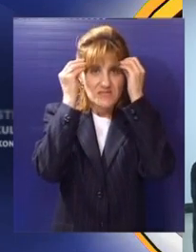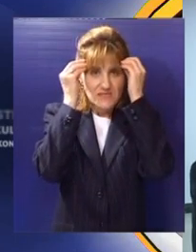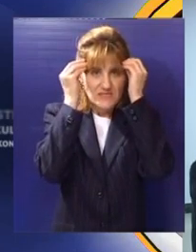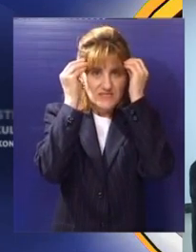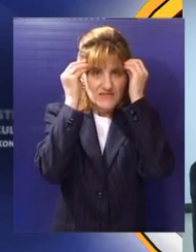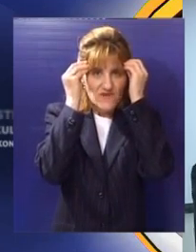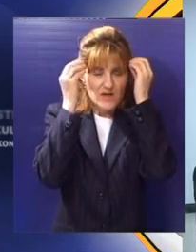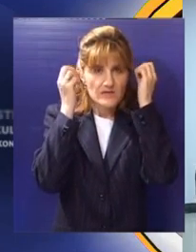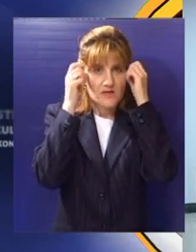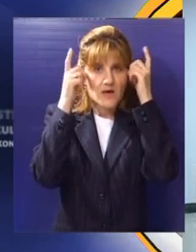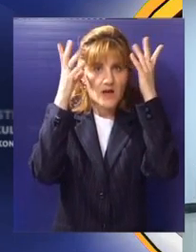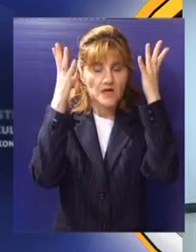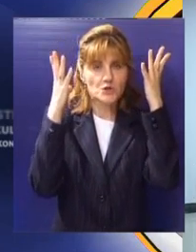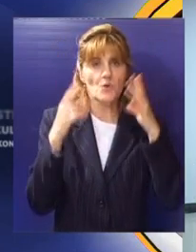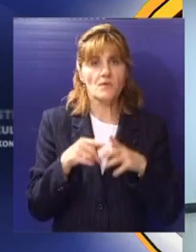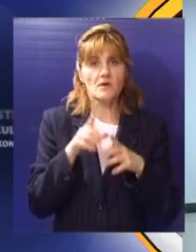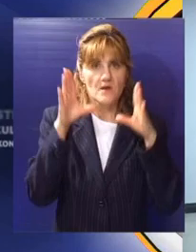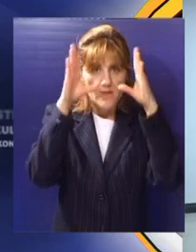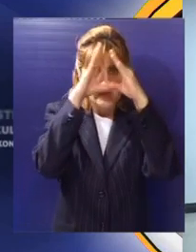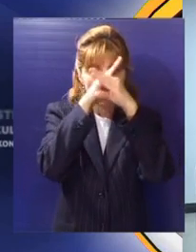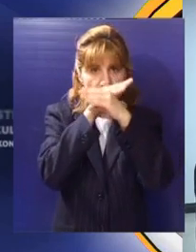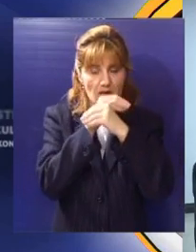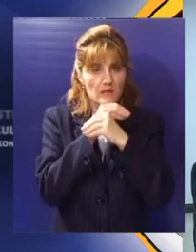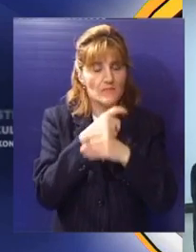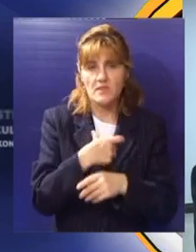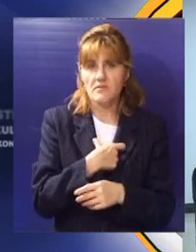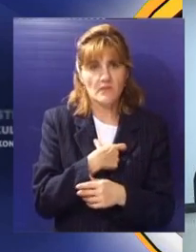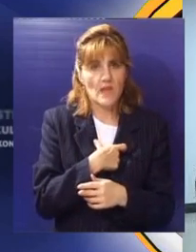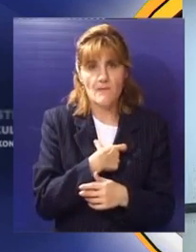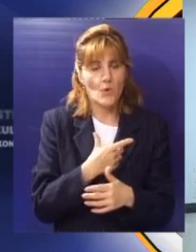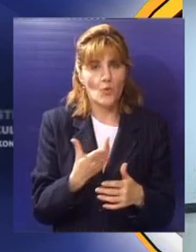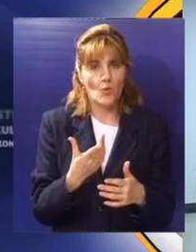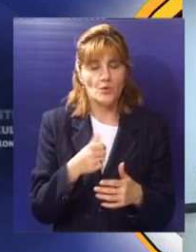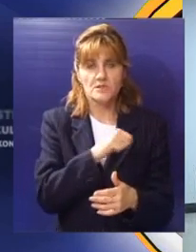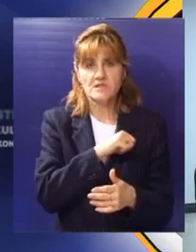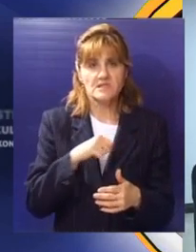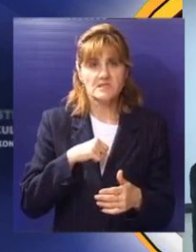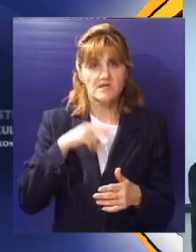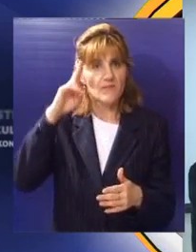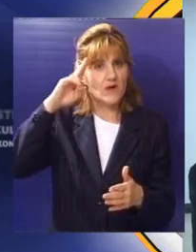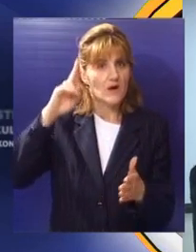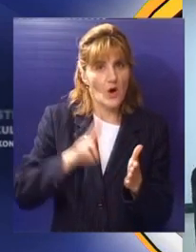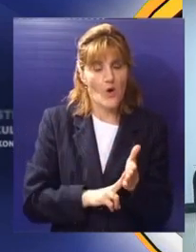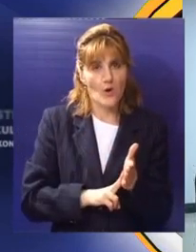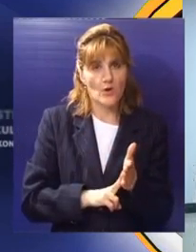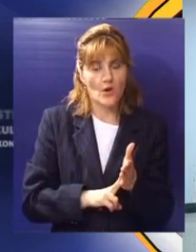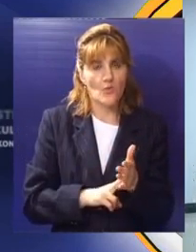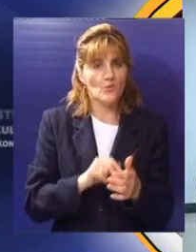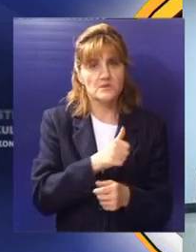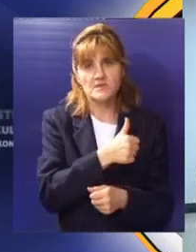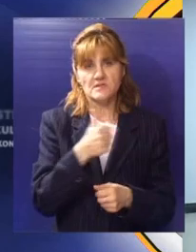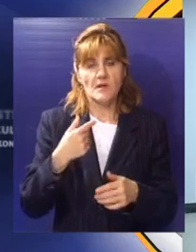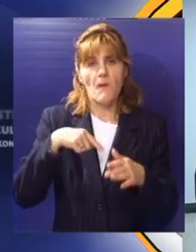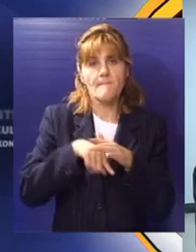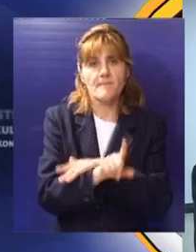svijest razumska svijest zatamljena i jednostavno oni ne mogu doniti samu odluku da uzim.